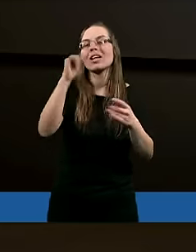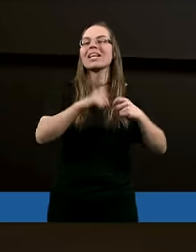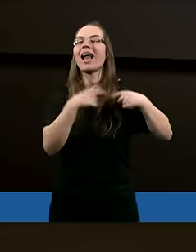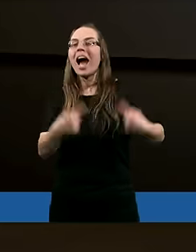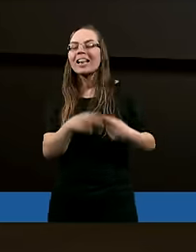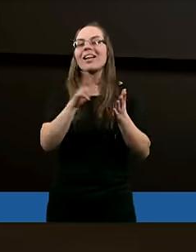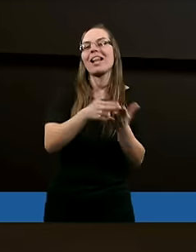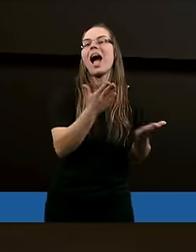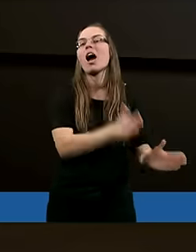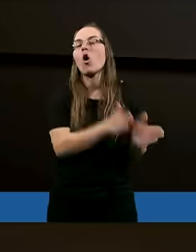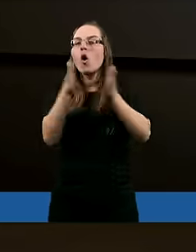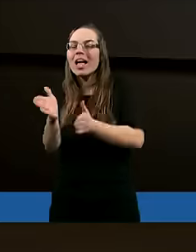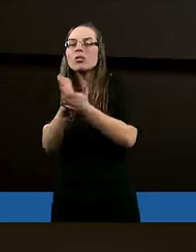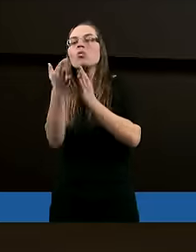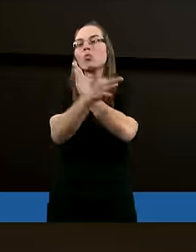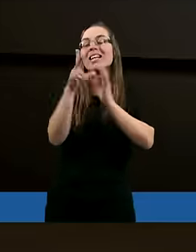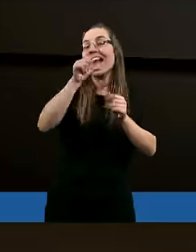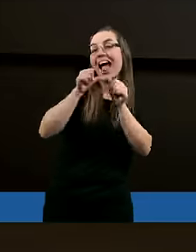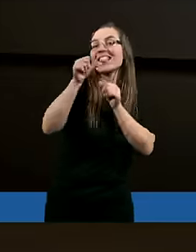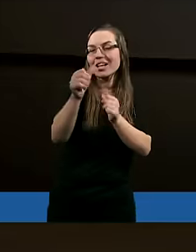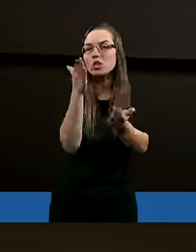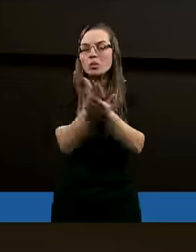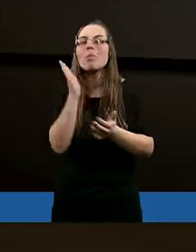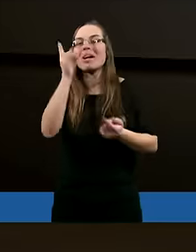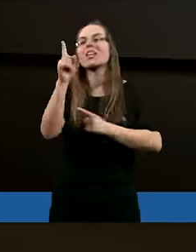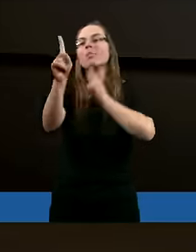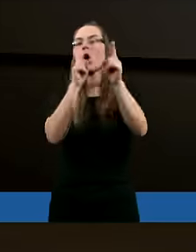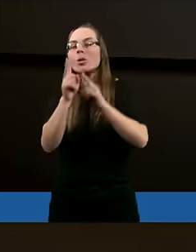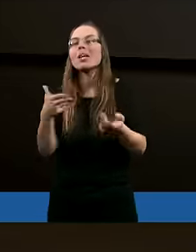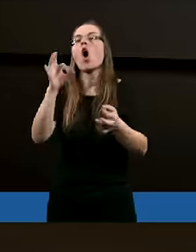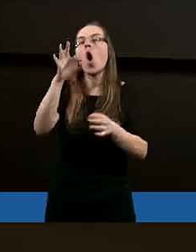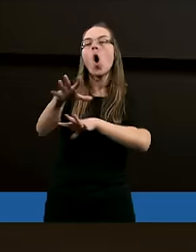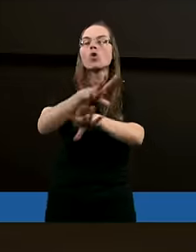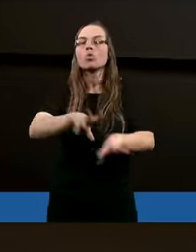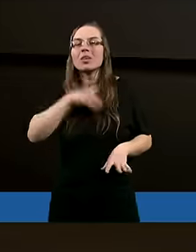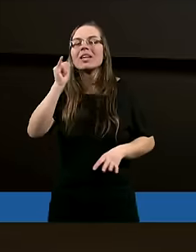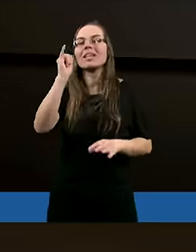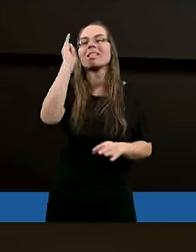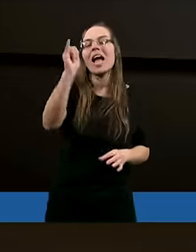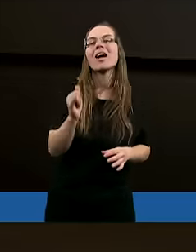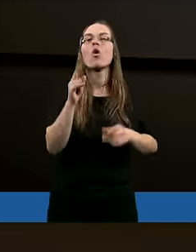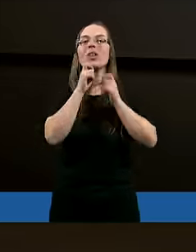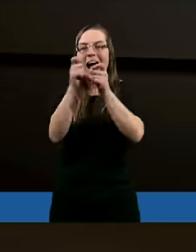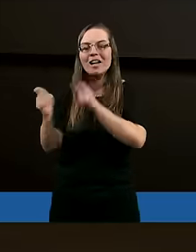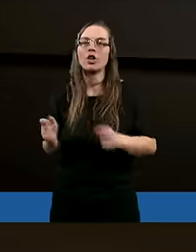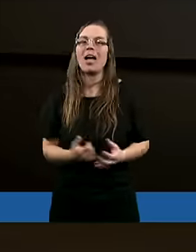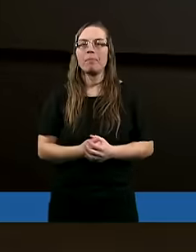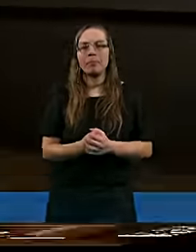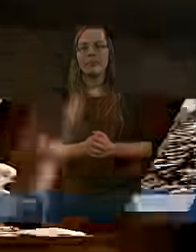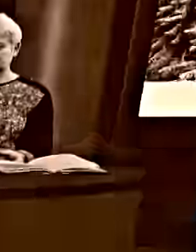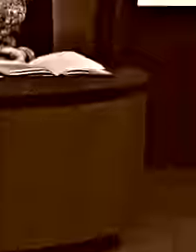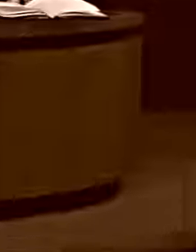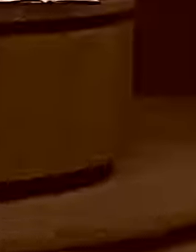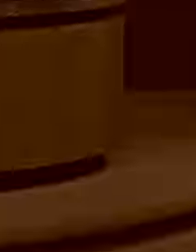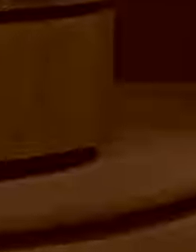serdecznie na kolejne studium już za tydzień i będziemy rozmawiać o Duchu Świętym i Jego darach. Zapraszamy.